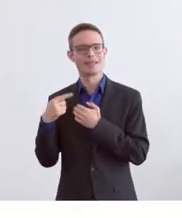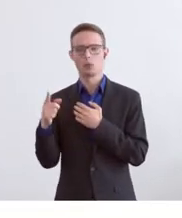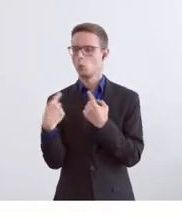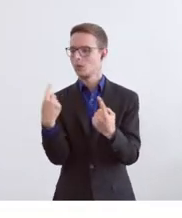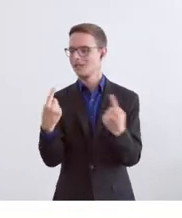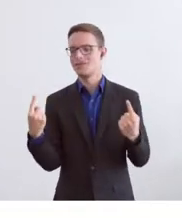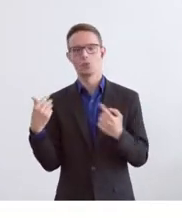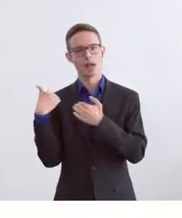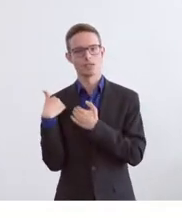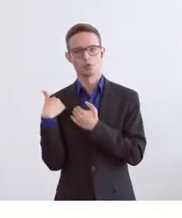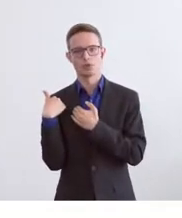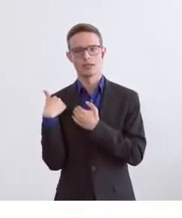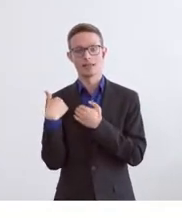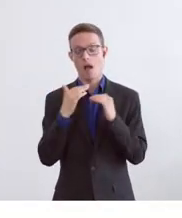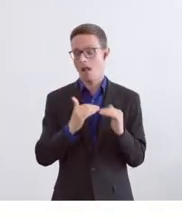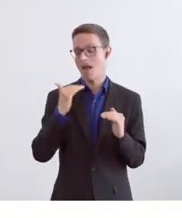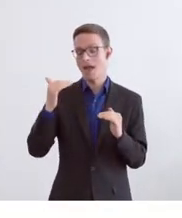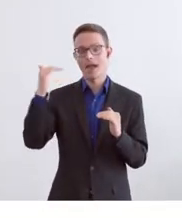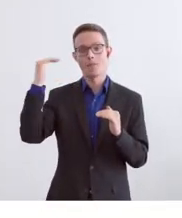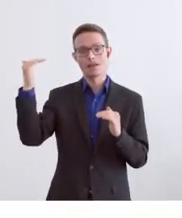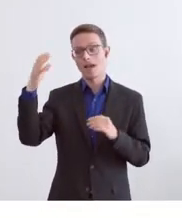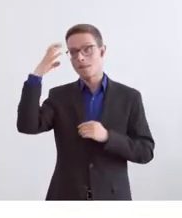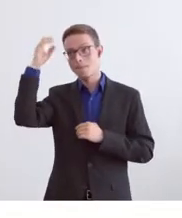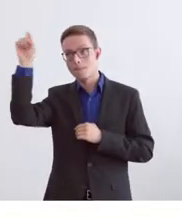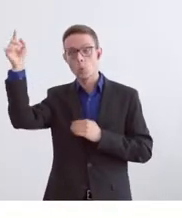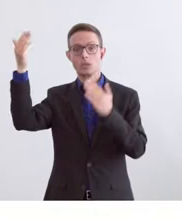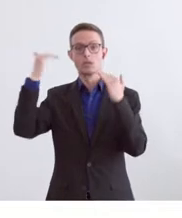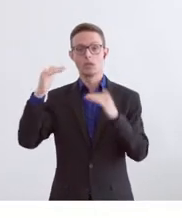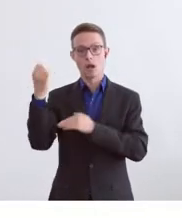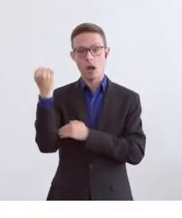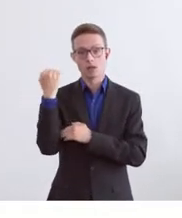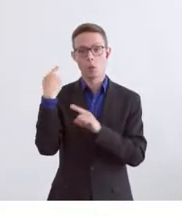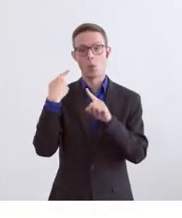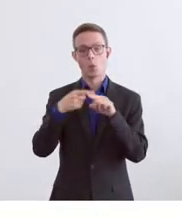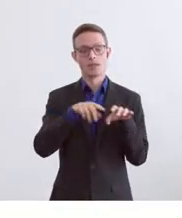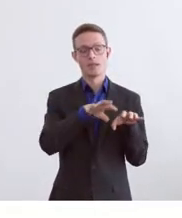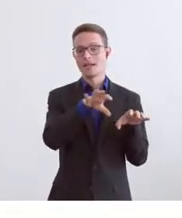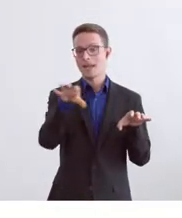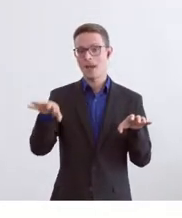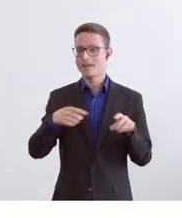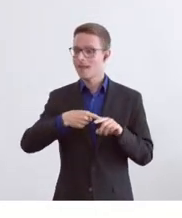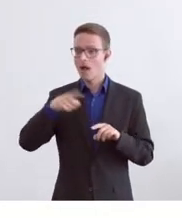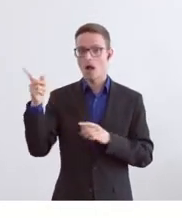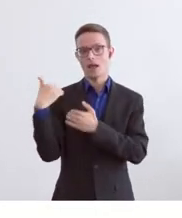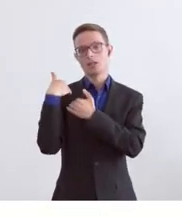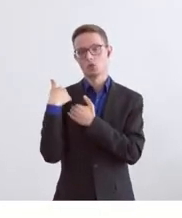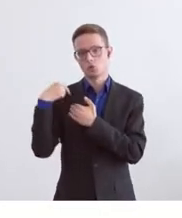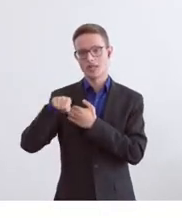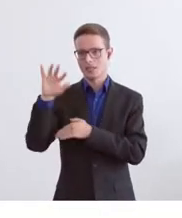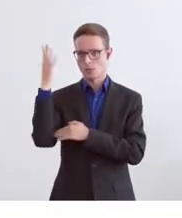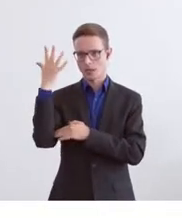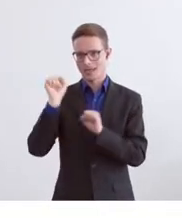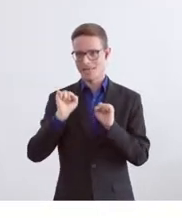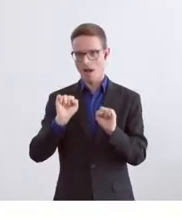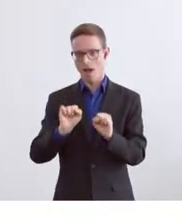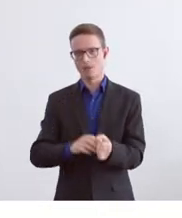Verbundaufgabe, die man auf allen Ebenen muss angehen. Auf Stufen des Bundes, auf Stufen der Kantone und auch auf Stufen der Gemeinden.